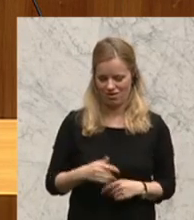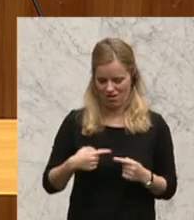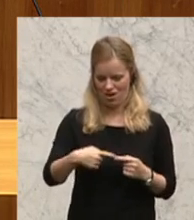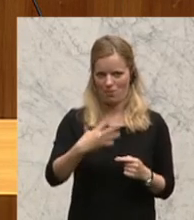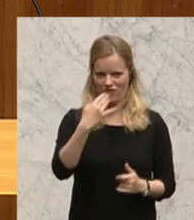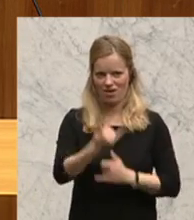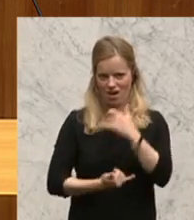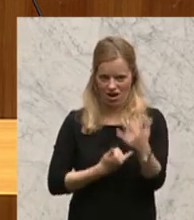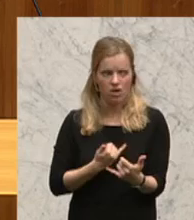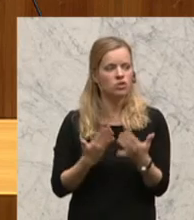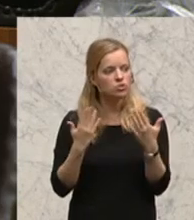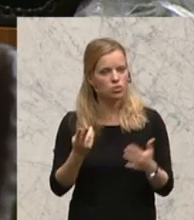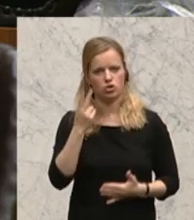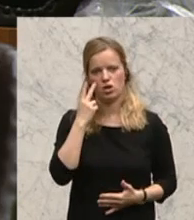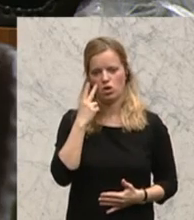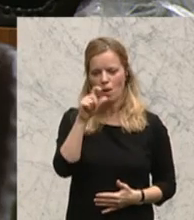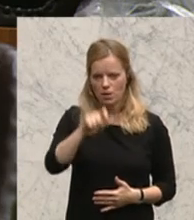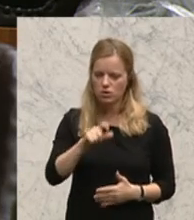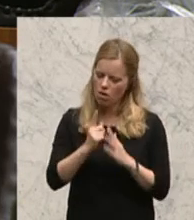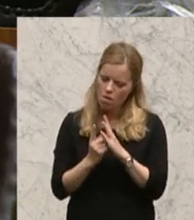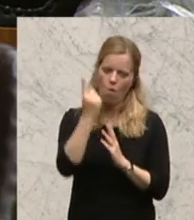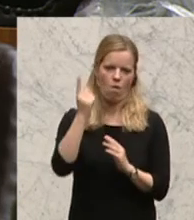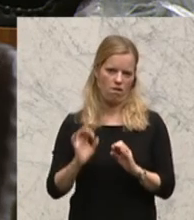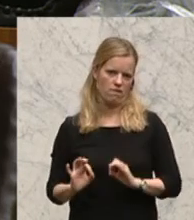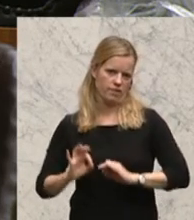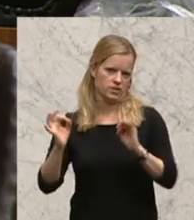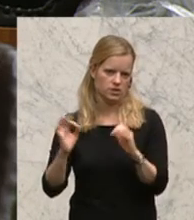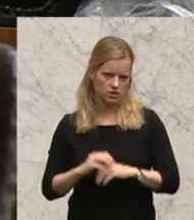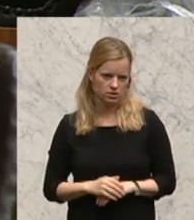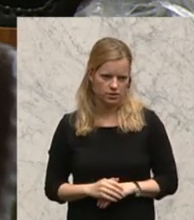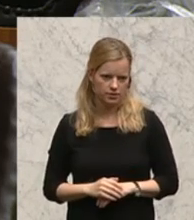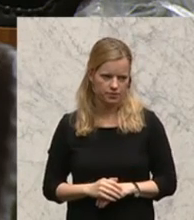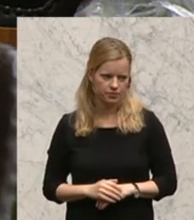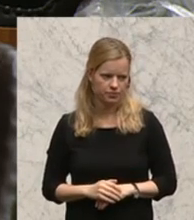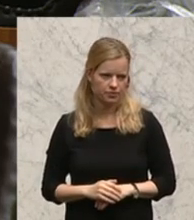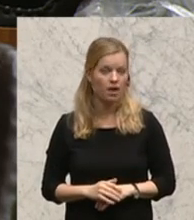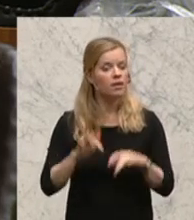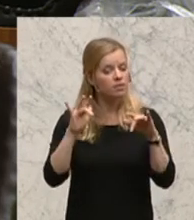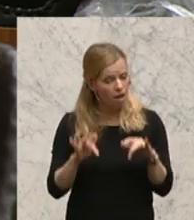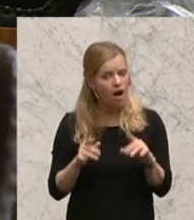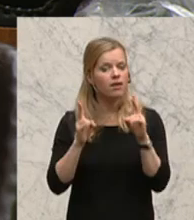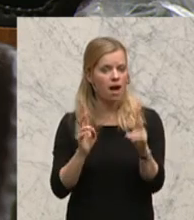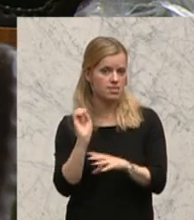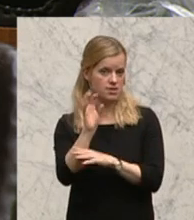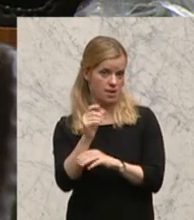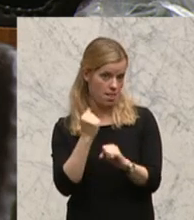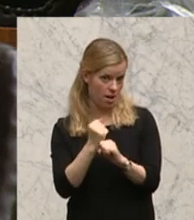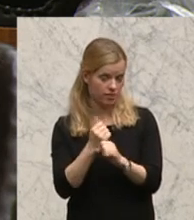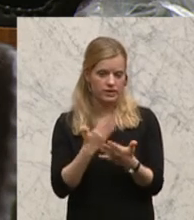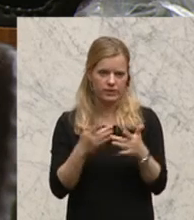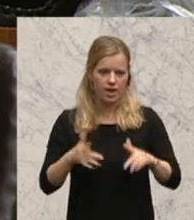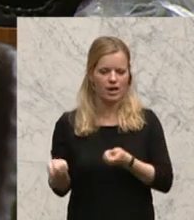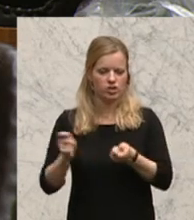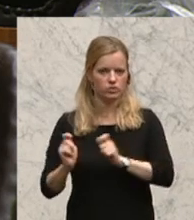Realität für Hochqualifizierte in Österreich. Wir können dann vielen Ecken ansetzen und daher der Entschließungsantrag betreffen